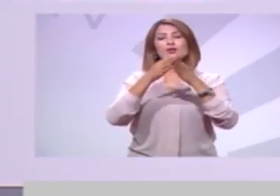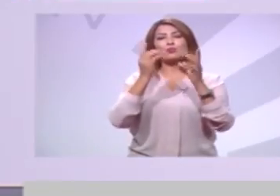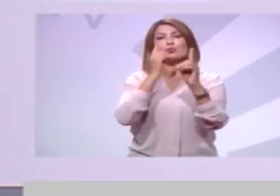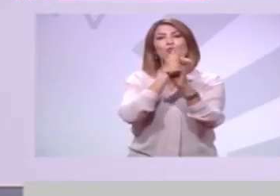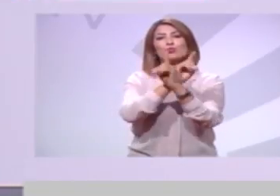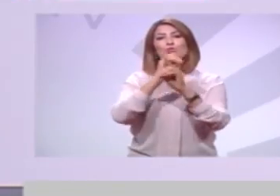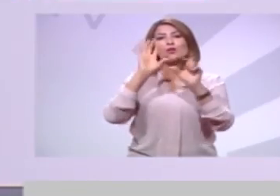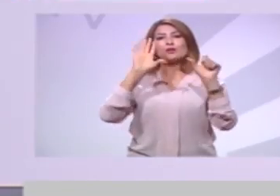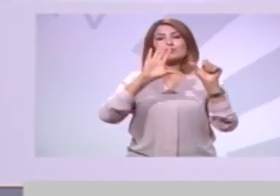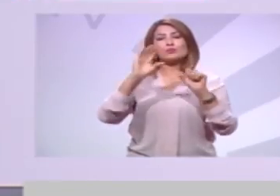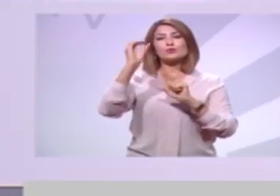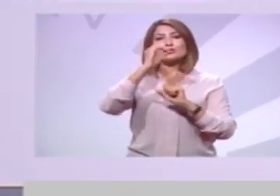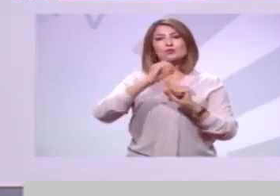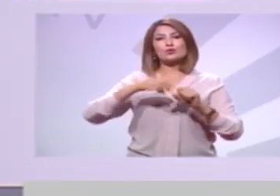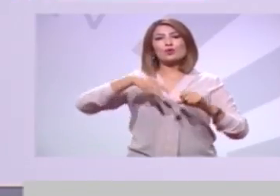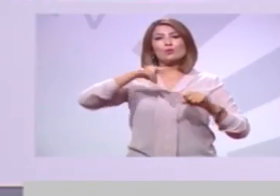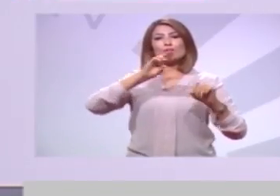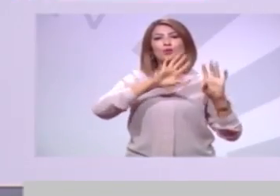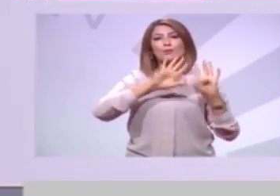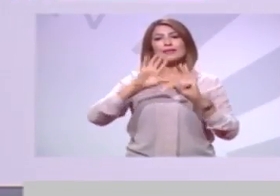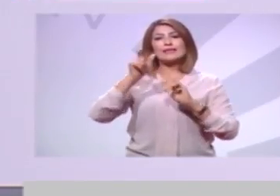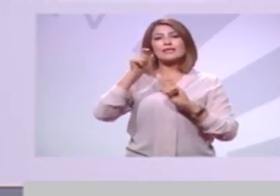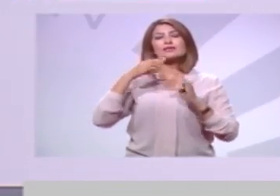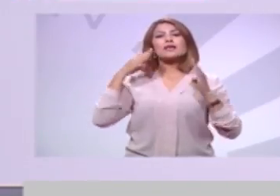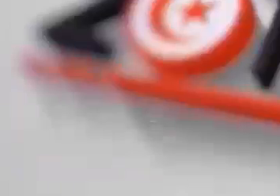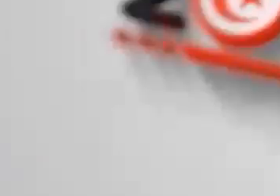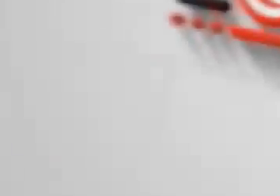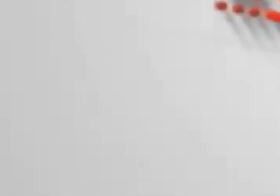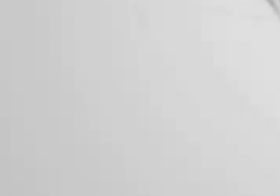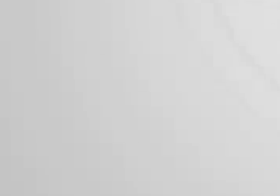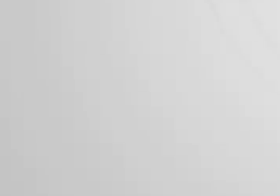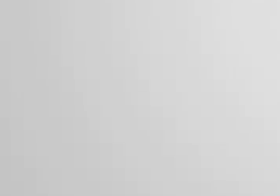ولنا موعد نحن معكم وإليكم